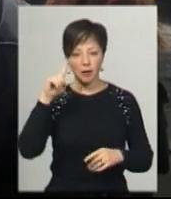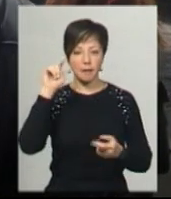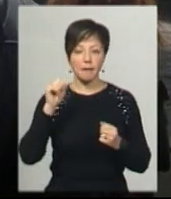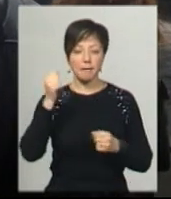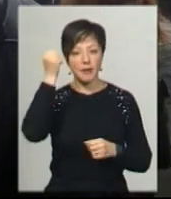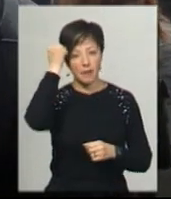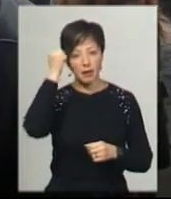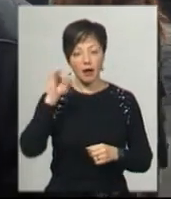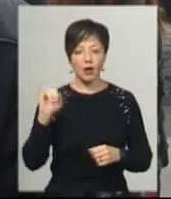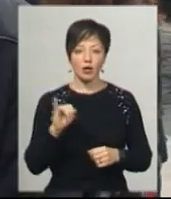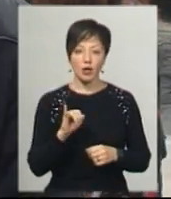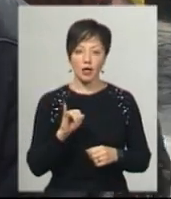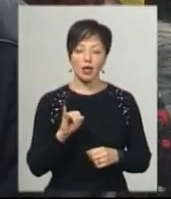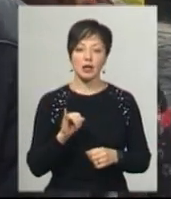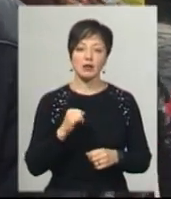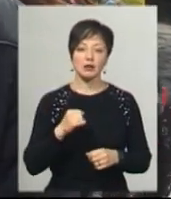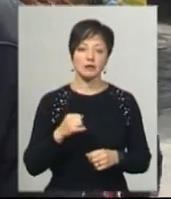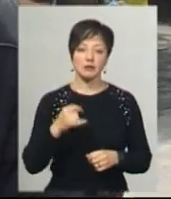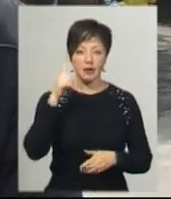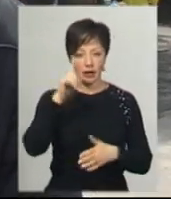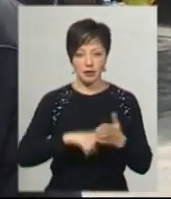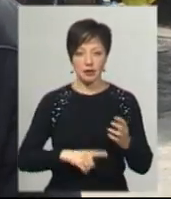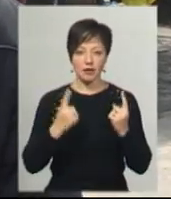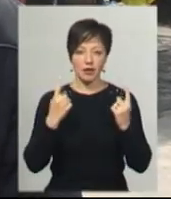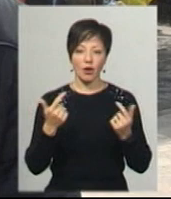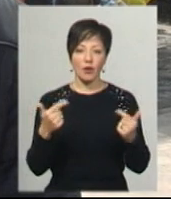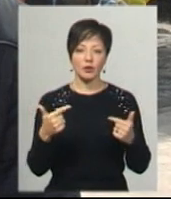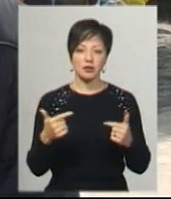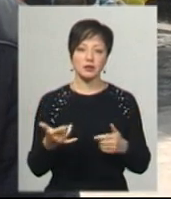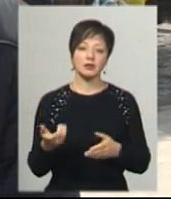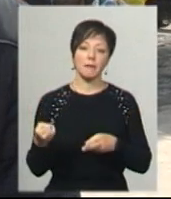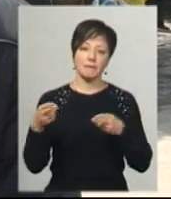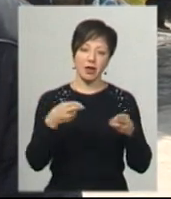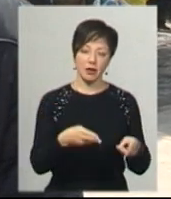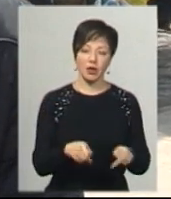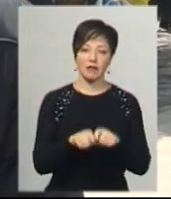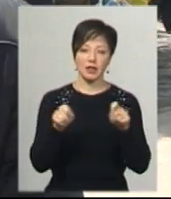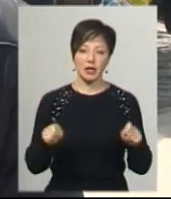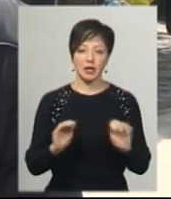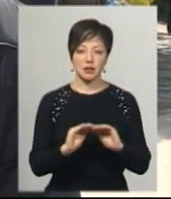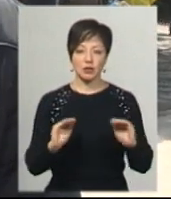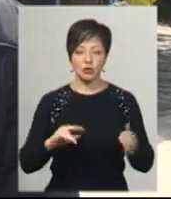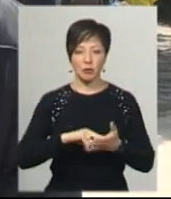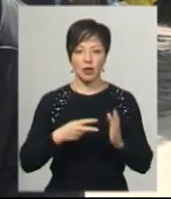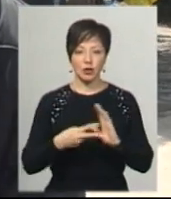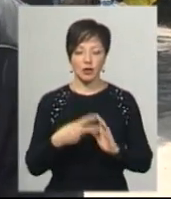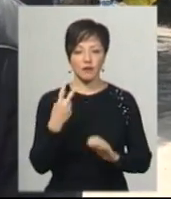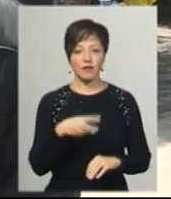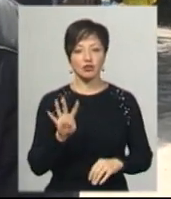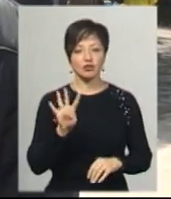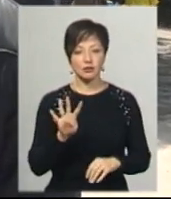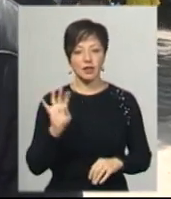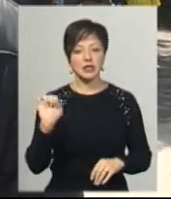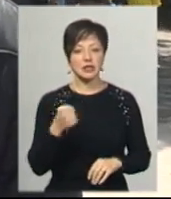надіюся, приїду ще великий гостій і пан президент приїду ще на відкриття садочка, яке в нас заплановано на 24